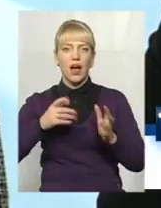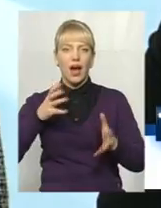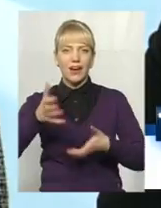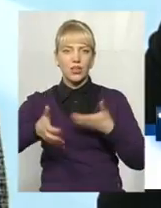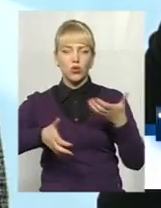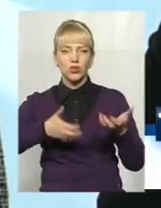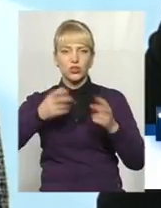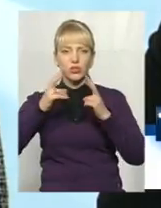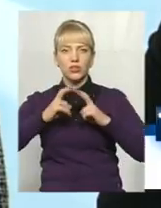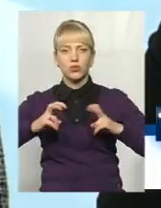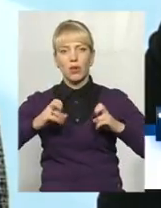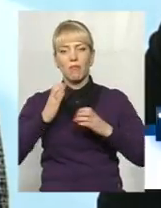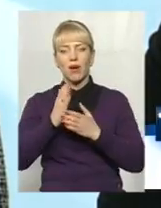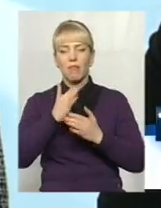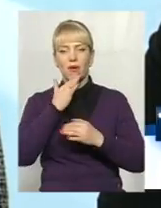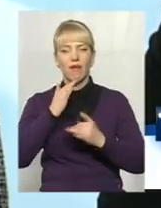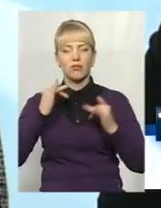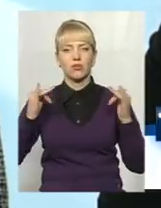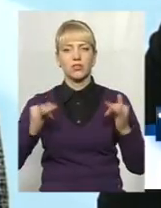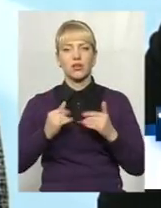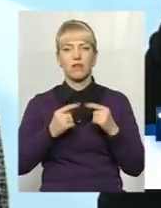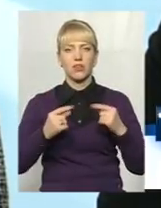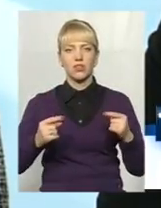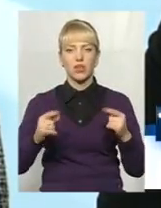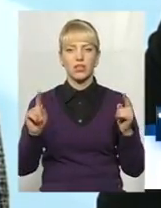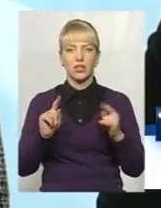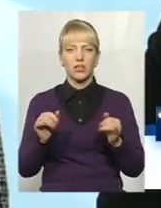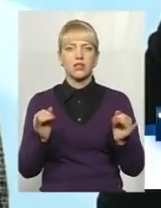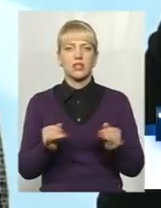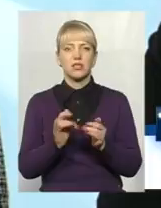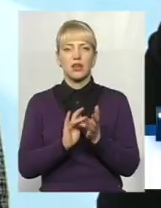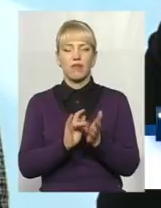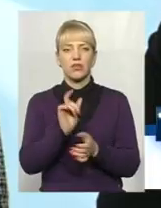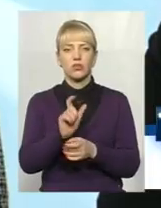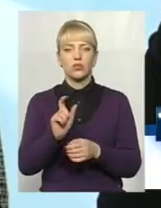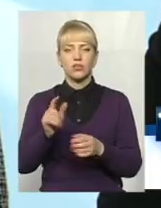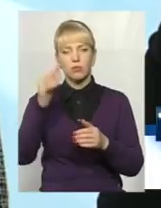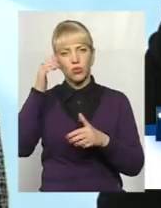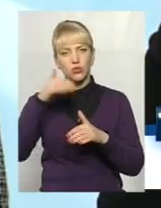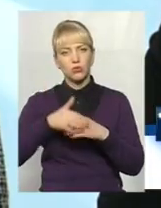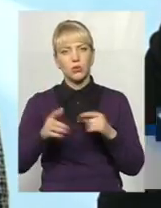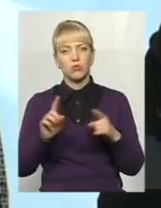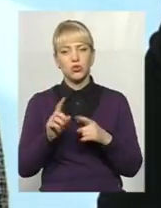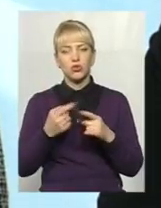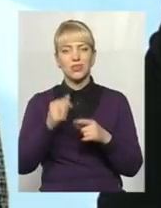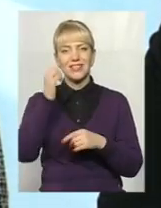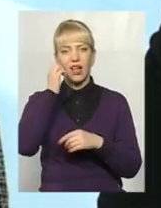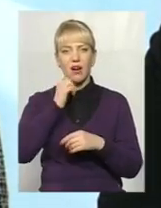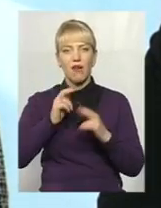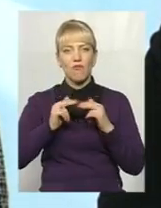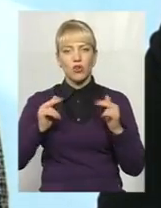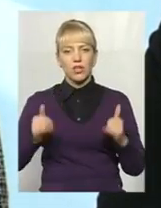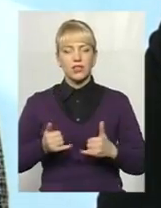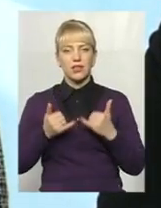багато цікавих речей, які зацікавлюють туристів, бо розуміємо, що саме одна сама стара фортеця для Кам'янеця